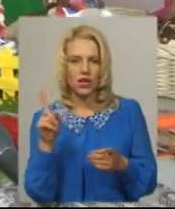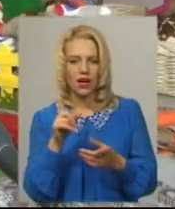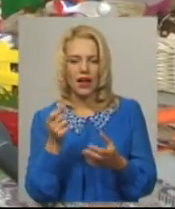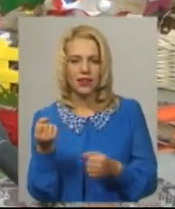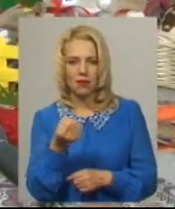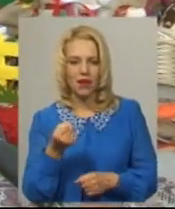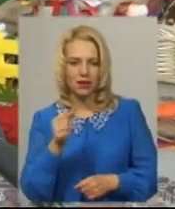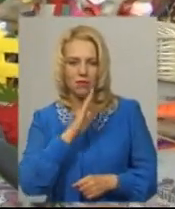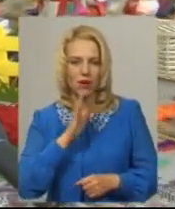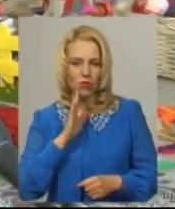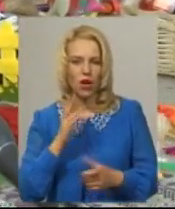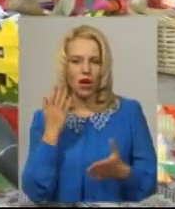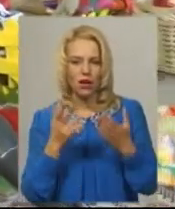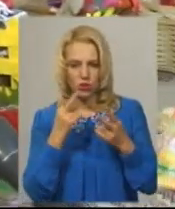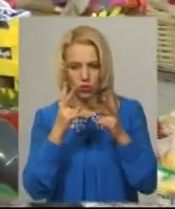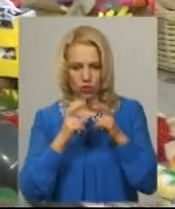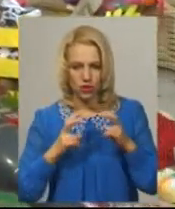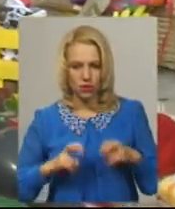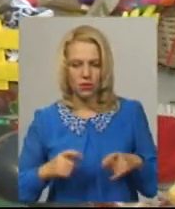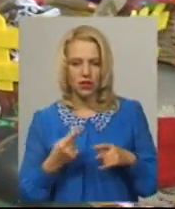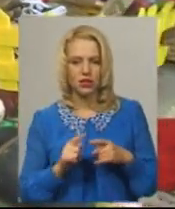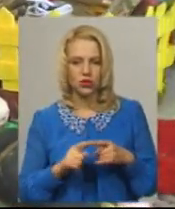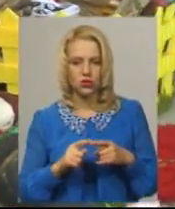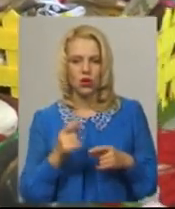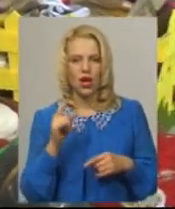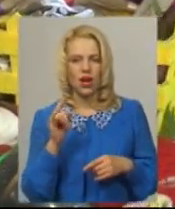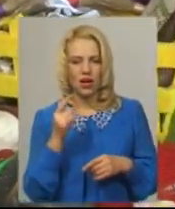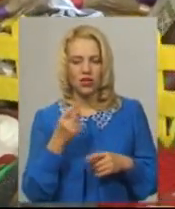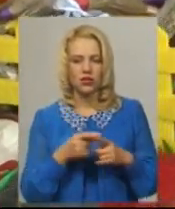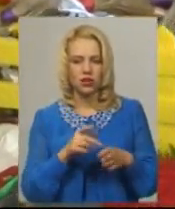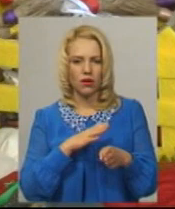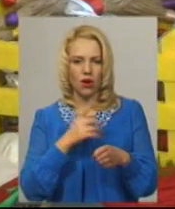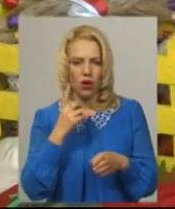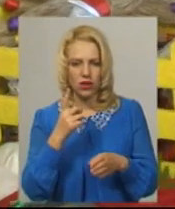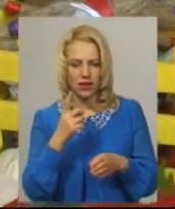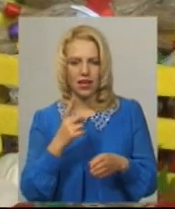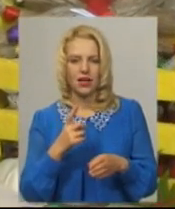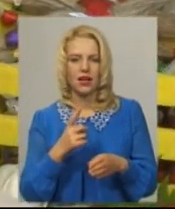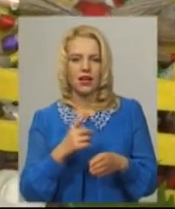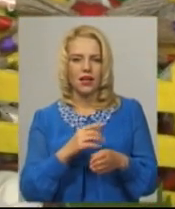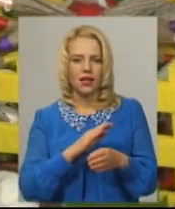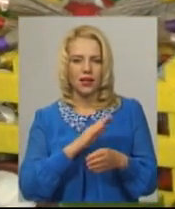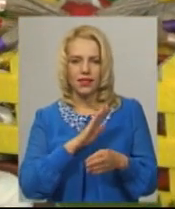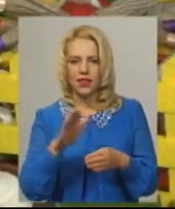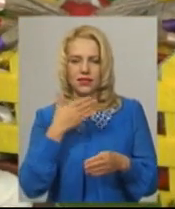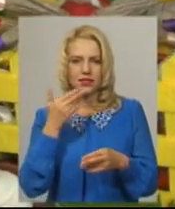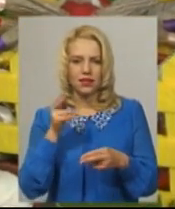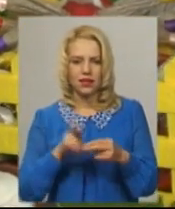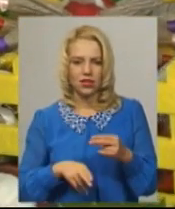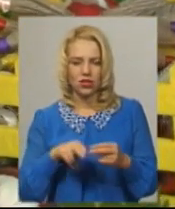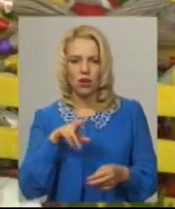якщо розібрати цю ляличку, то це ляличка одне нескінечне поле, одне нескінечне коло. Тобто це